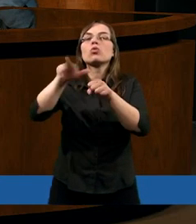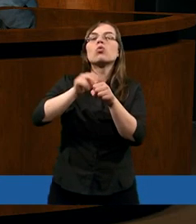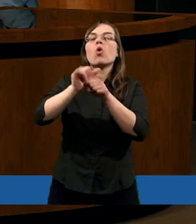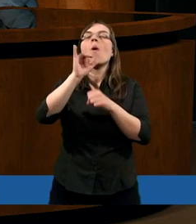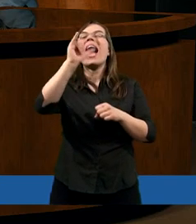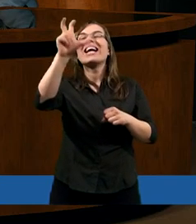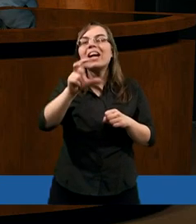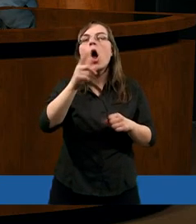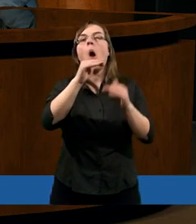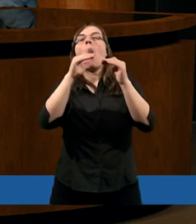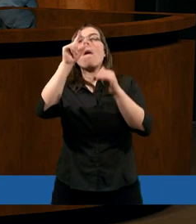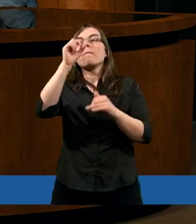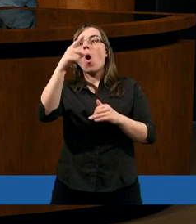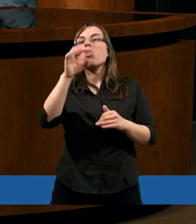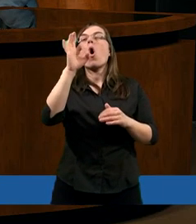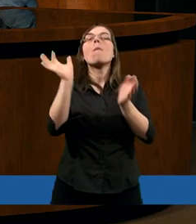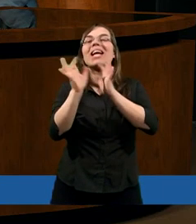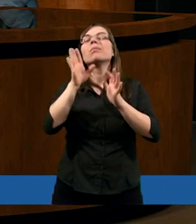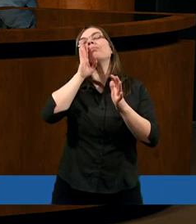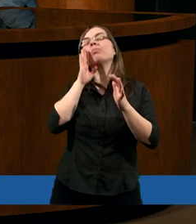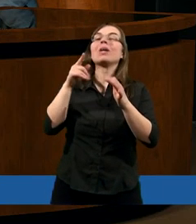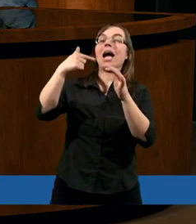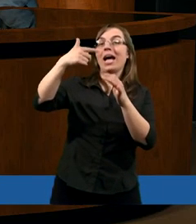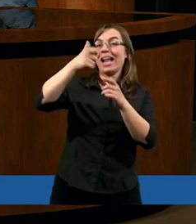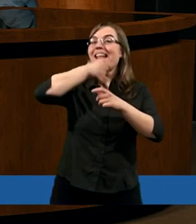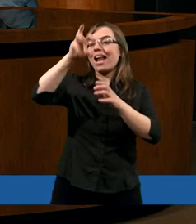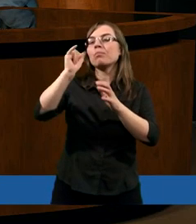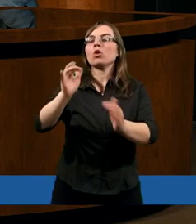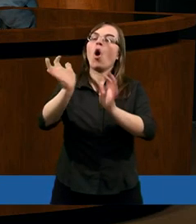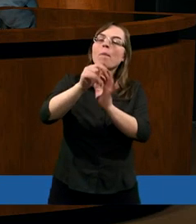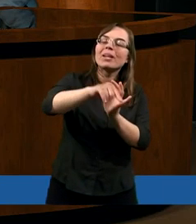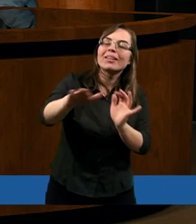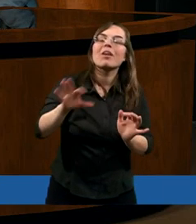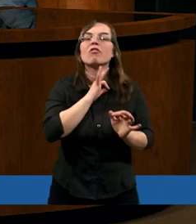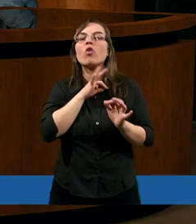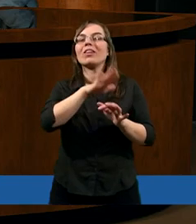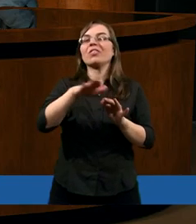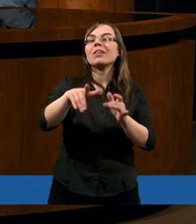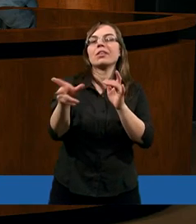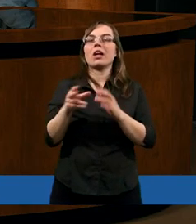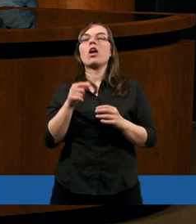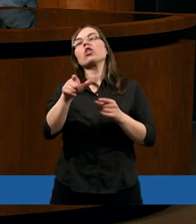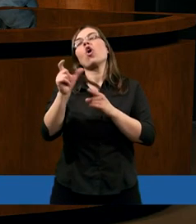podopiecznymi? Tak, żeby to było służebne przywództwo. Służebne przywództwo to jest dla mnie